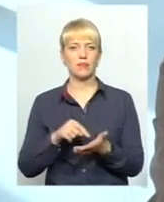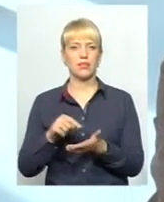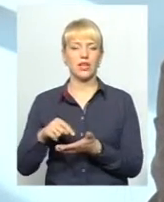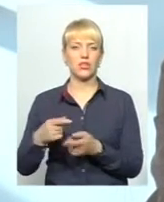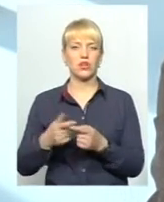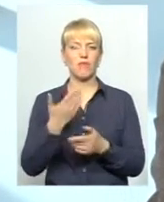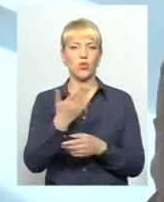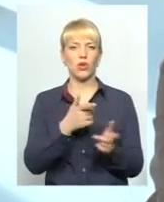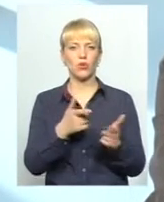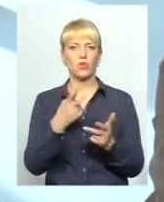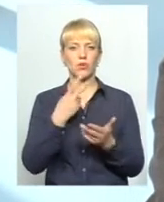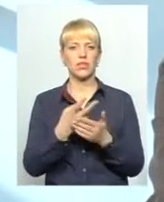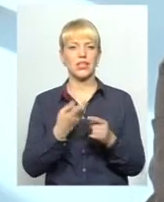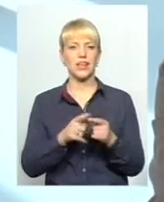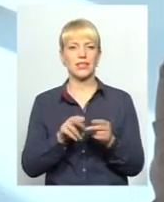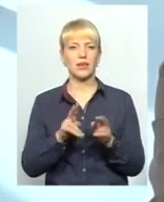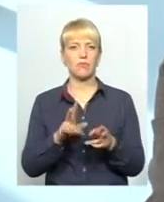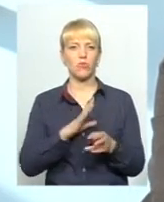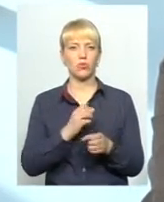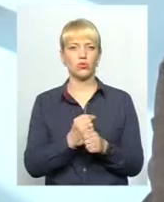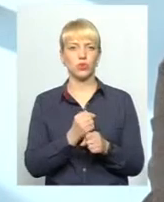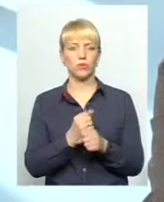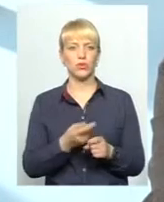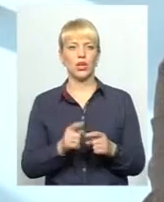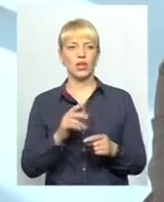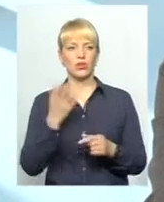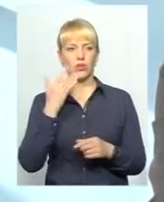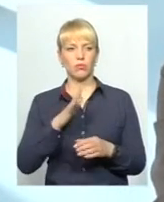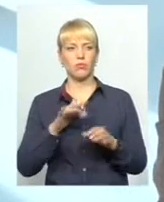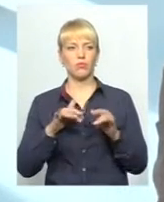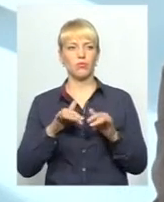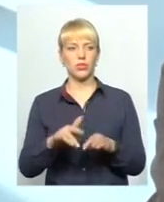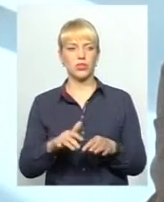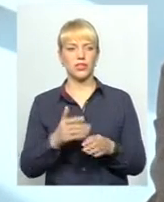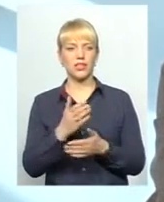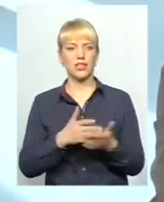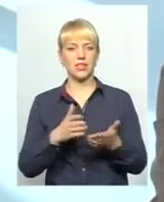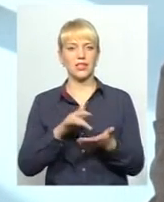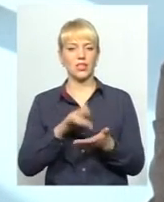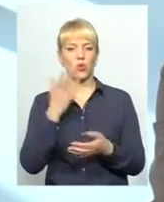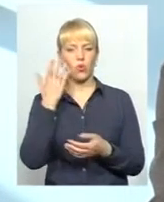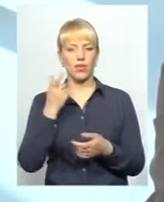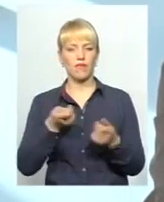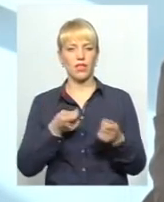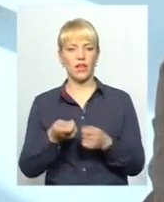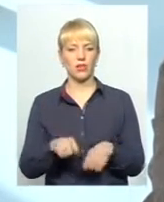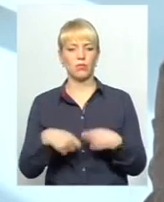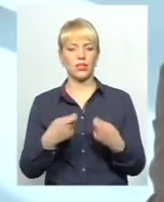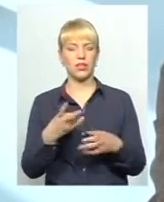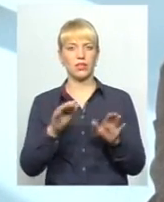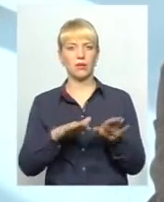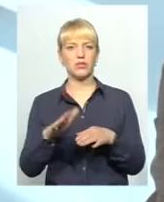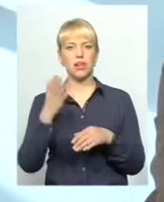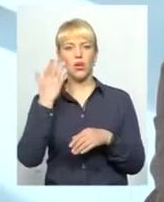показати, як вони це зробили. Тому що, в принципі, коли в них пішов процес децентралізації, коли владу передали на місця, коли мешканці почали